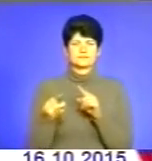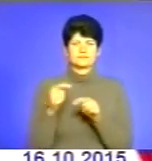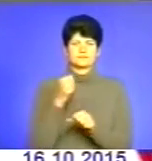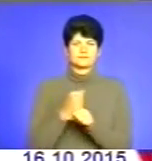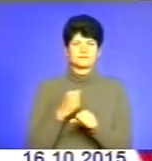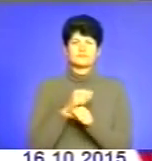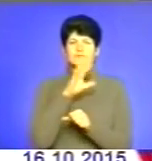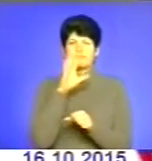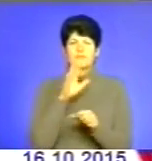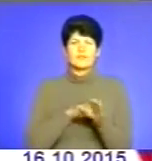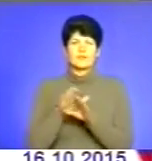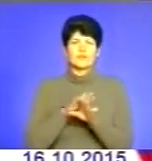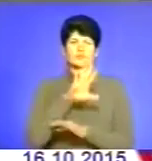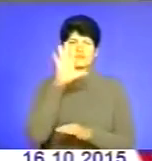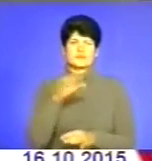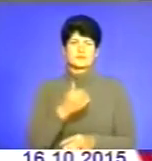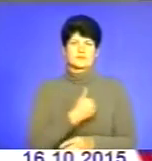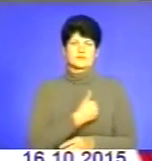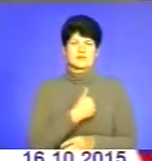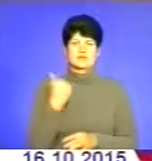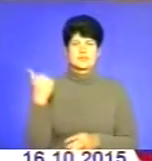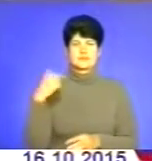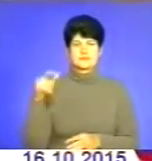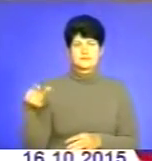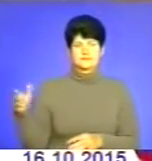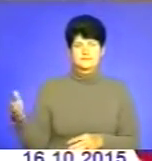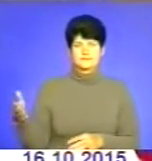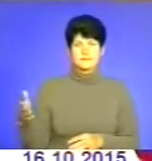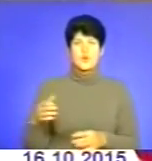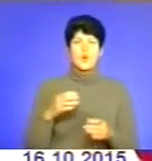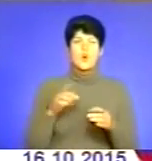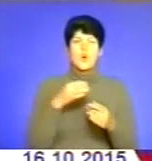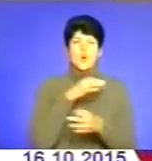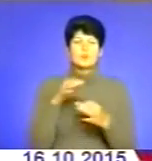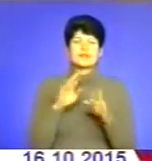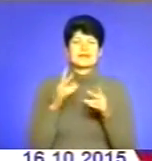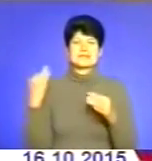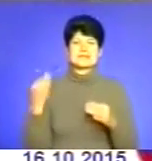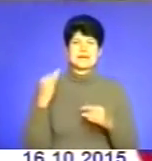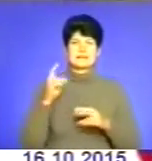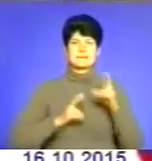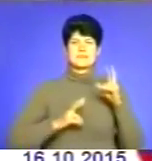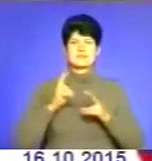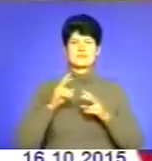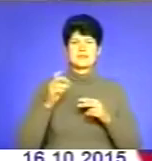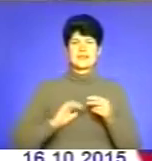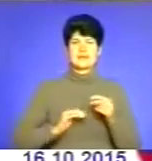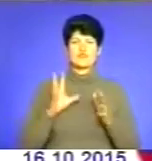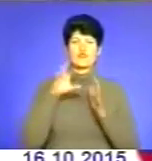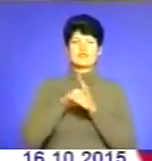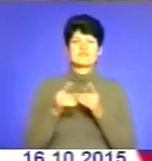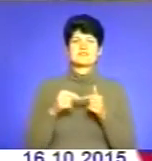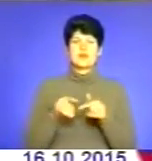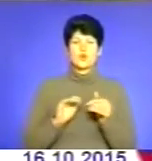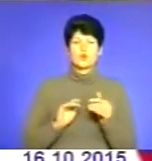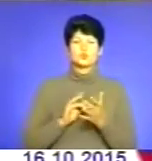побажання їхніх клієнтів. Обговорювали, як зацікавити підприємців увійти у сферу туризму